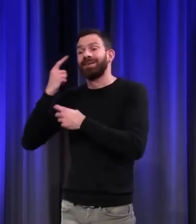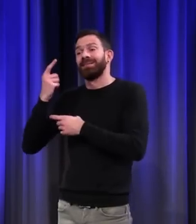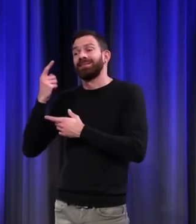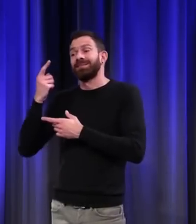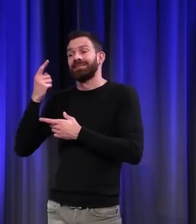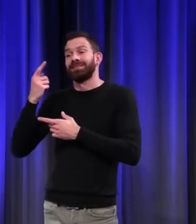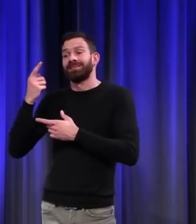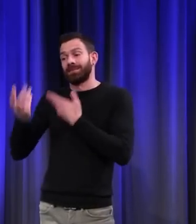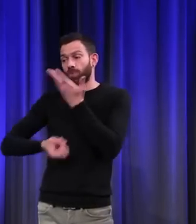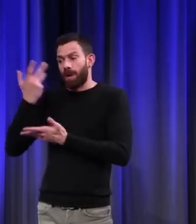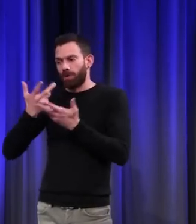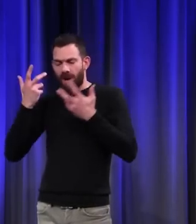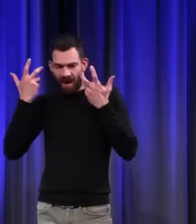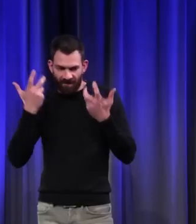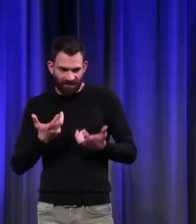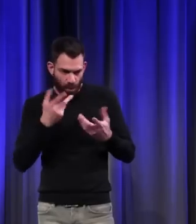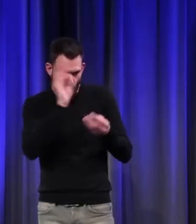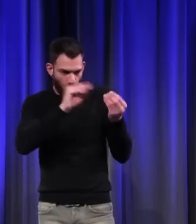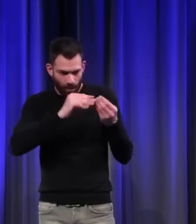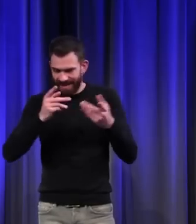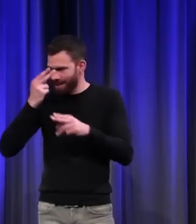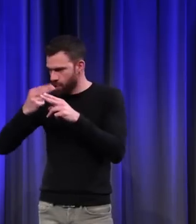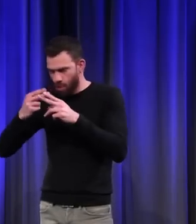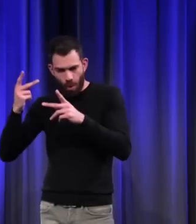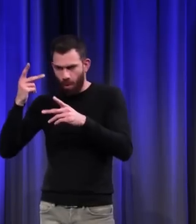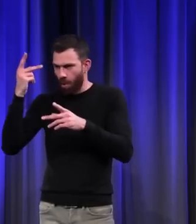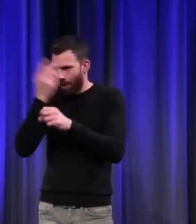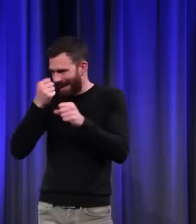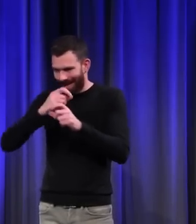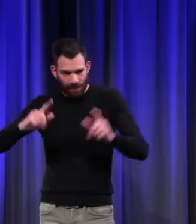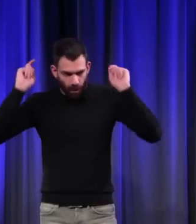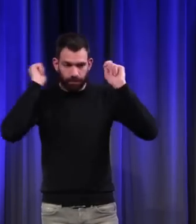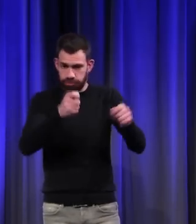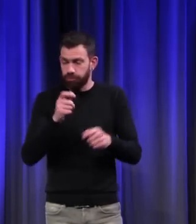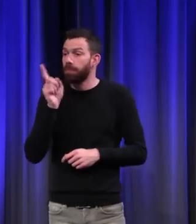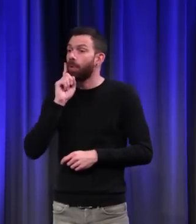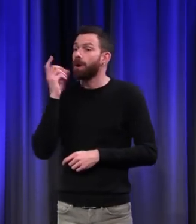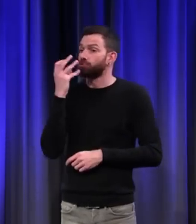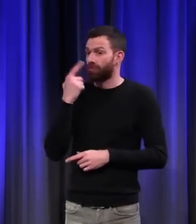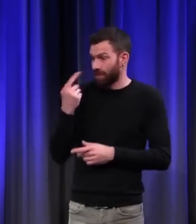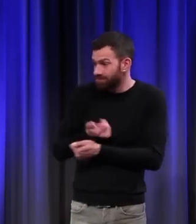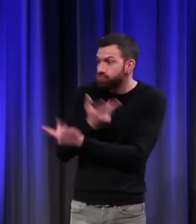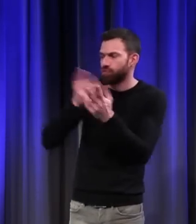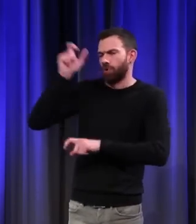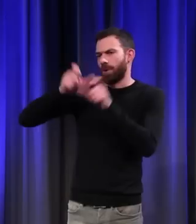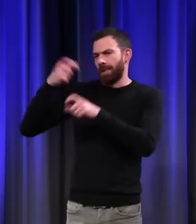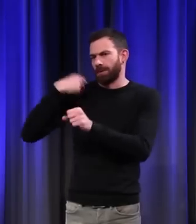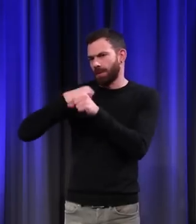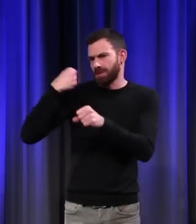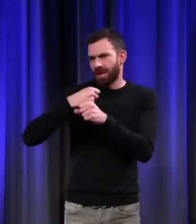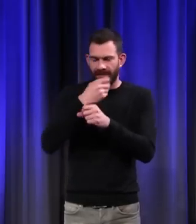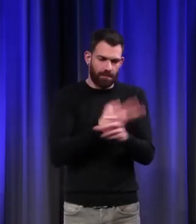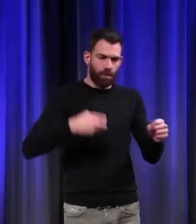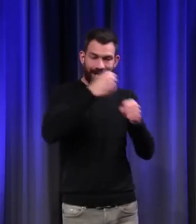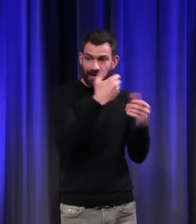sur une oeuvre d'art. D'une part, c'est un travail collectif. De l'autre, c'est anachronique par rapport